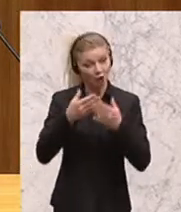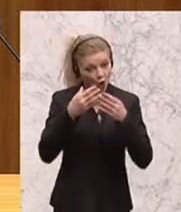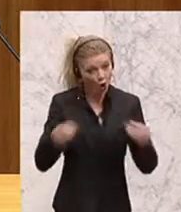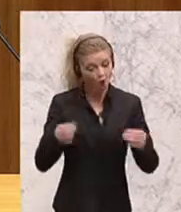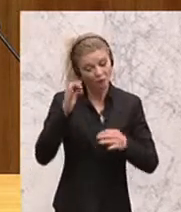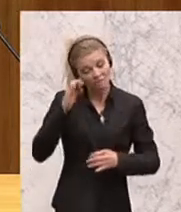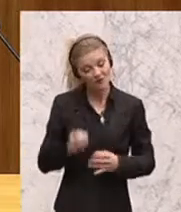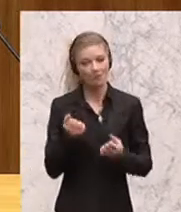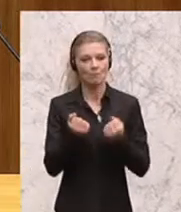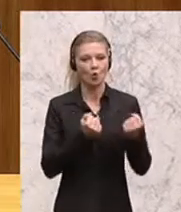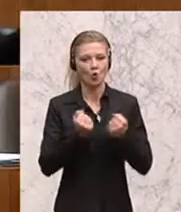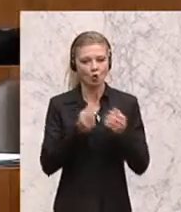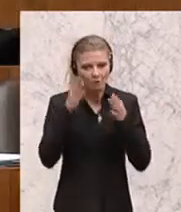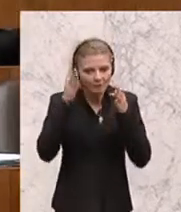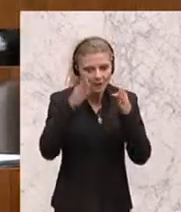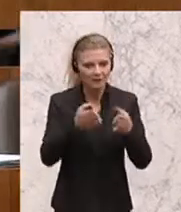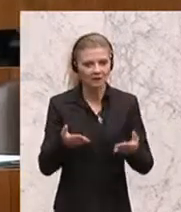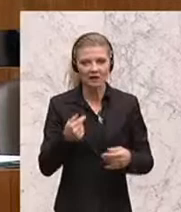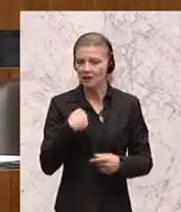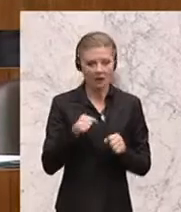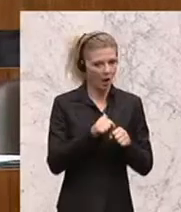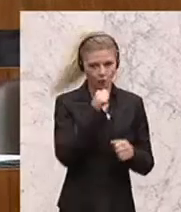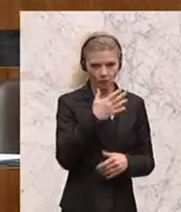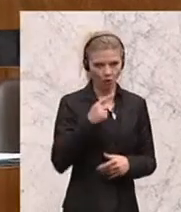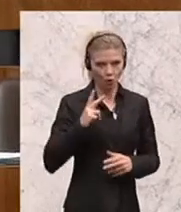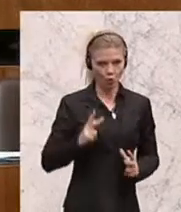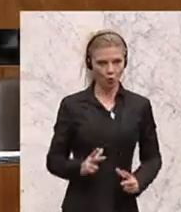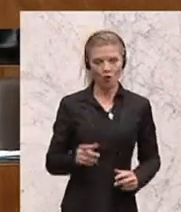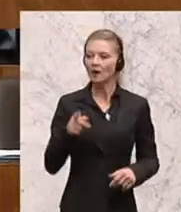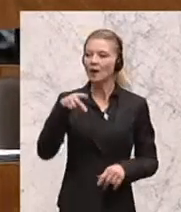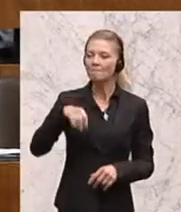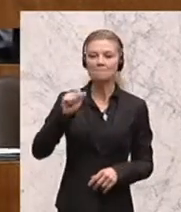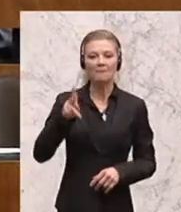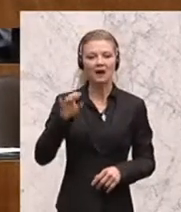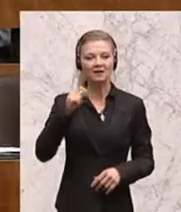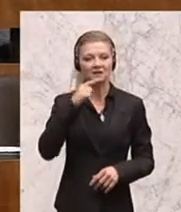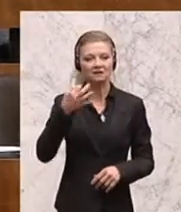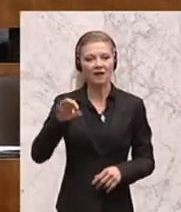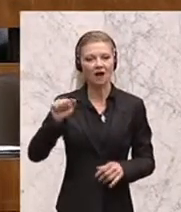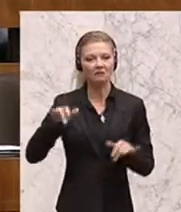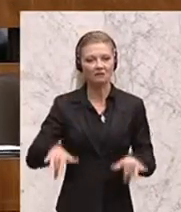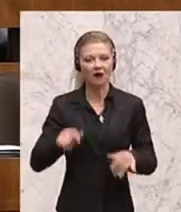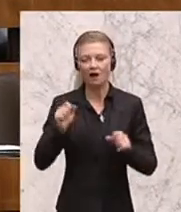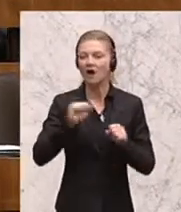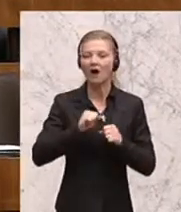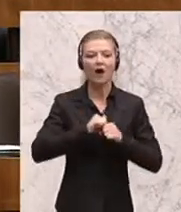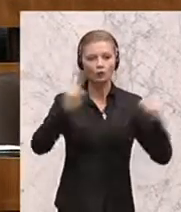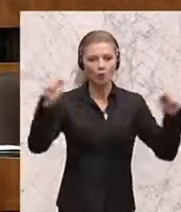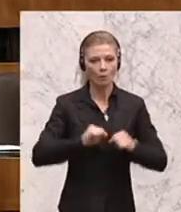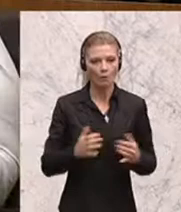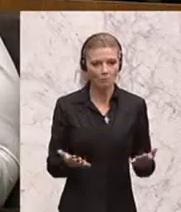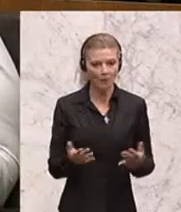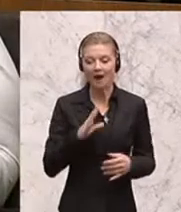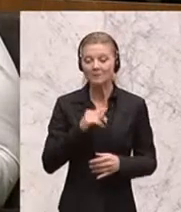Perspektive hat. Mir beruhigt zwar auch nicht, dass Pakistan die Atombombe hat, aber es ist jedenfalls ein wesentlicher Schritt in diese Richtung.